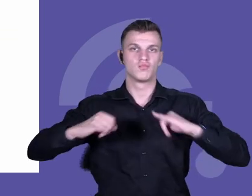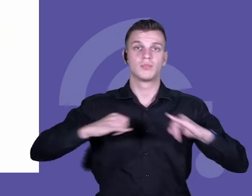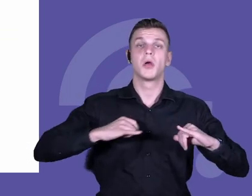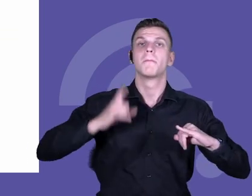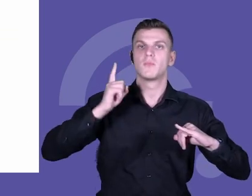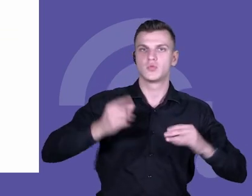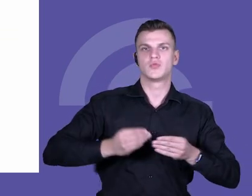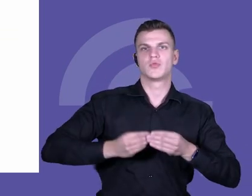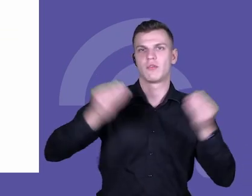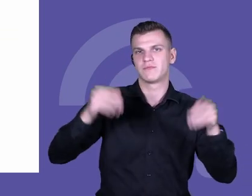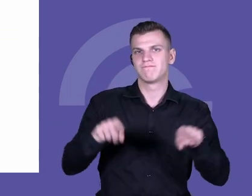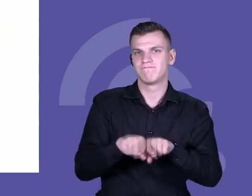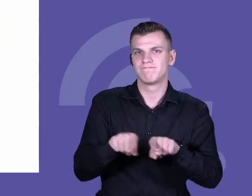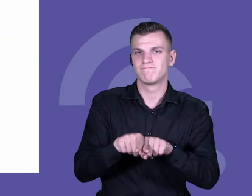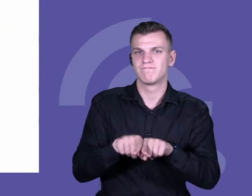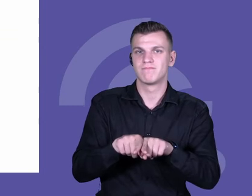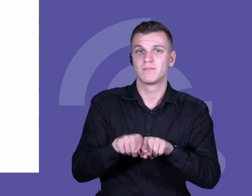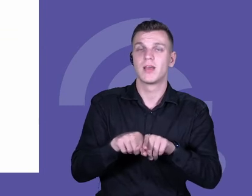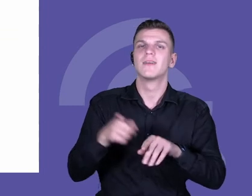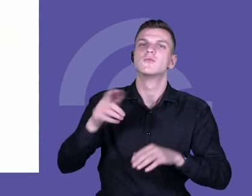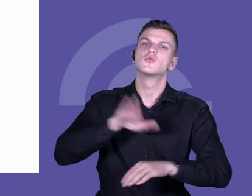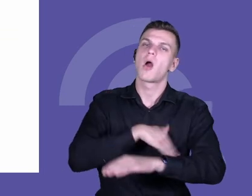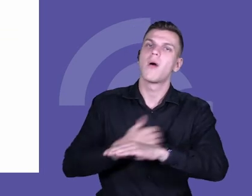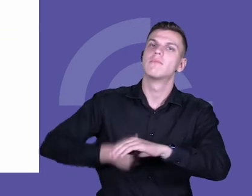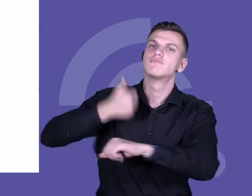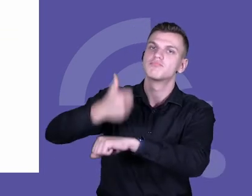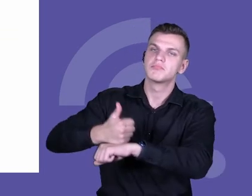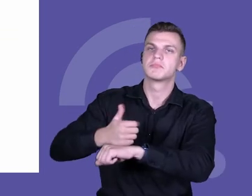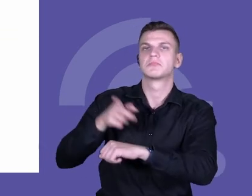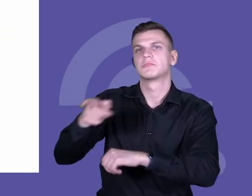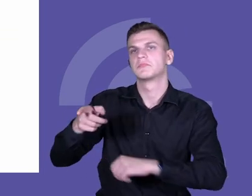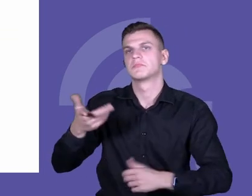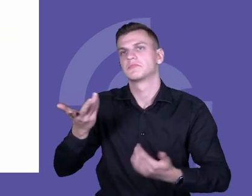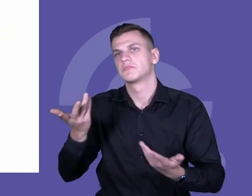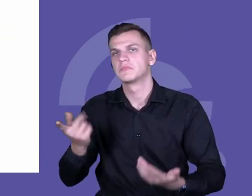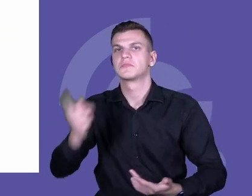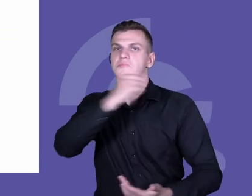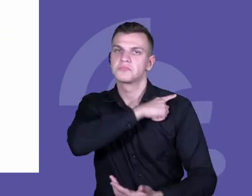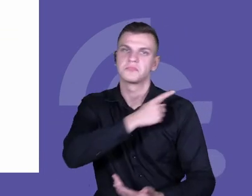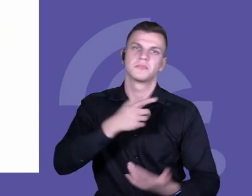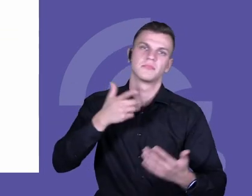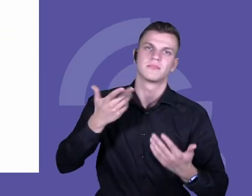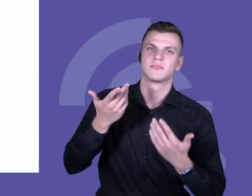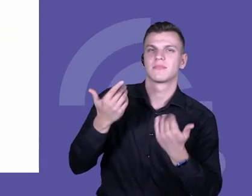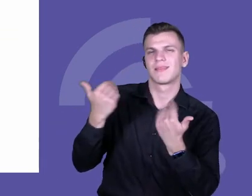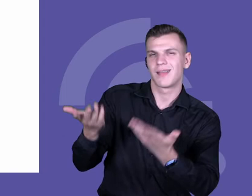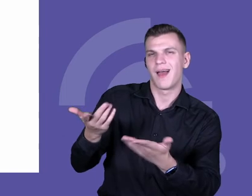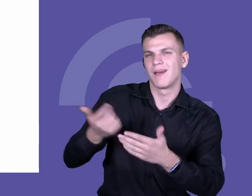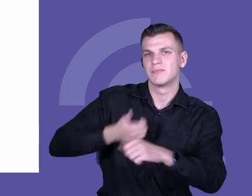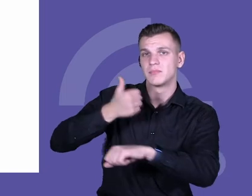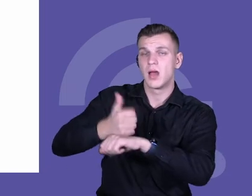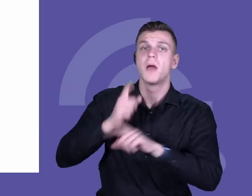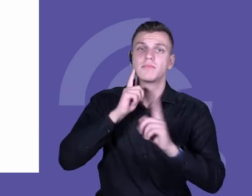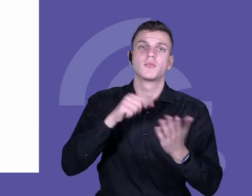widzimy jako przywództwo szkolne, to jest jakieś stanowisko czy pozycja, co oczywiście istnieje